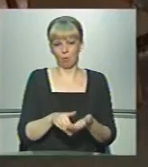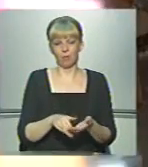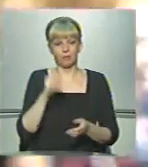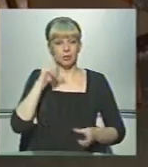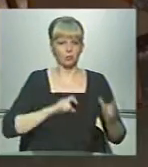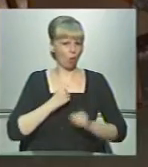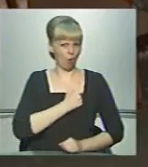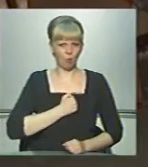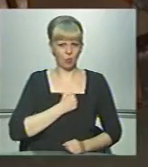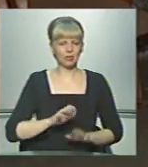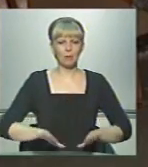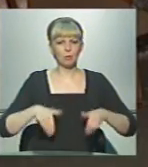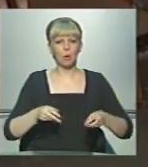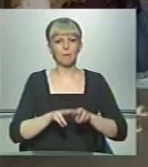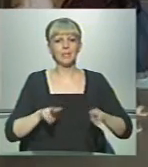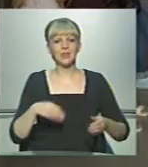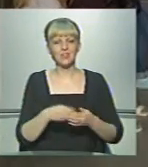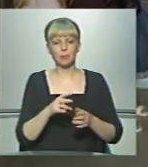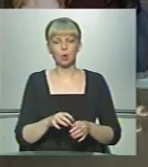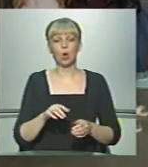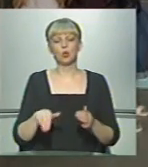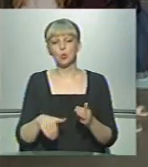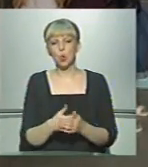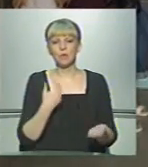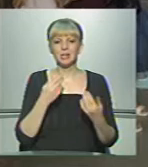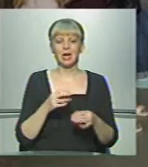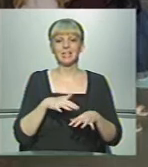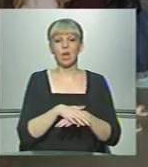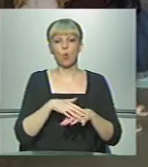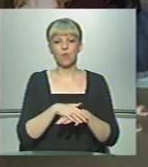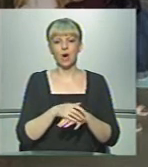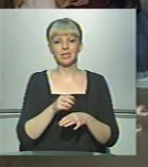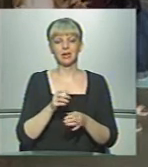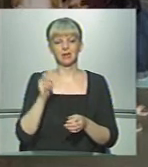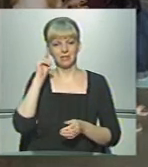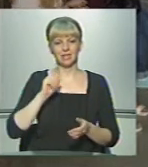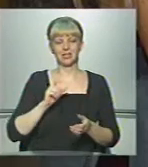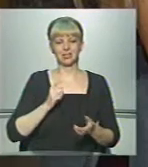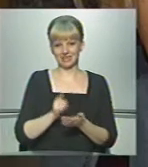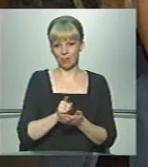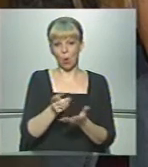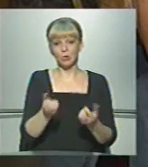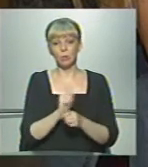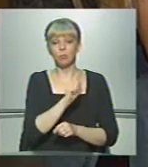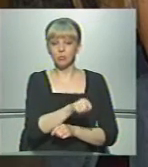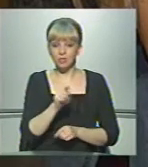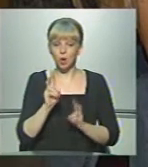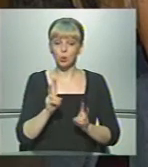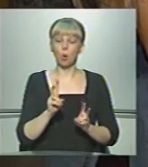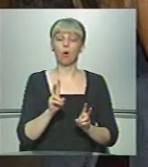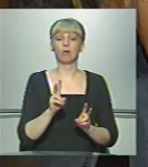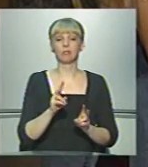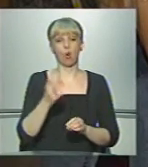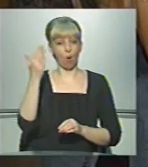Сподеє обурені пропозицією Мінфіну про новий підхід на рахування стипендій. Мовляв, утримувати їх будуть лише ті, хто, як то